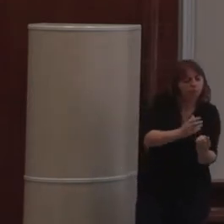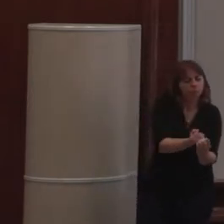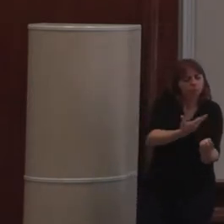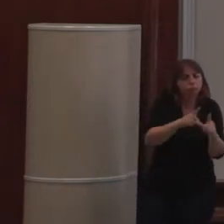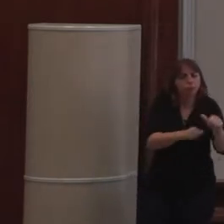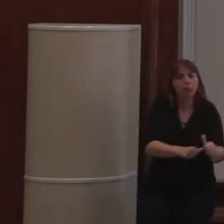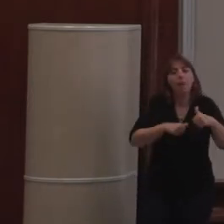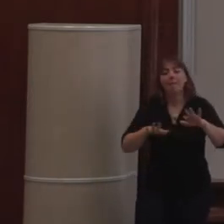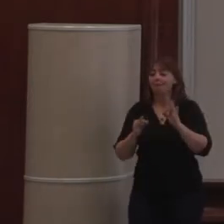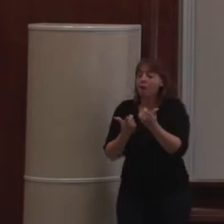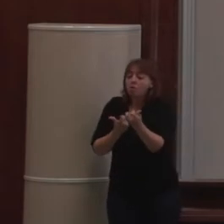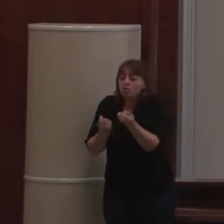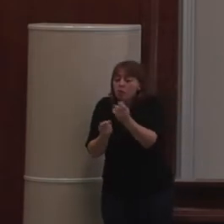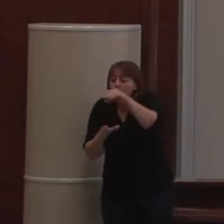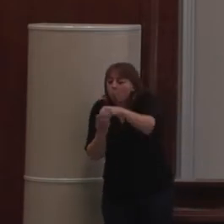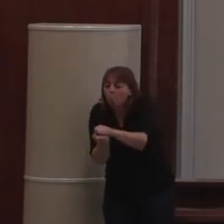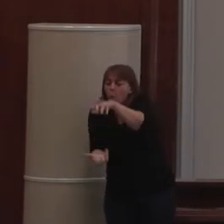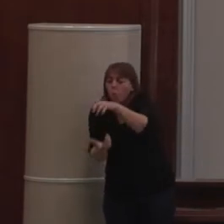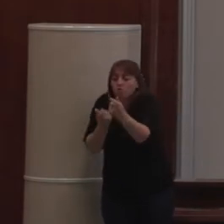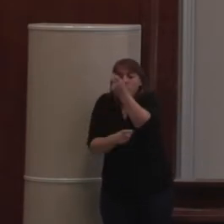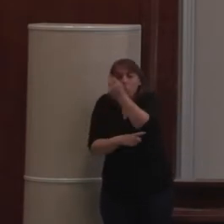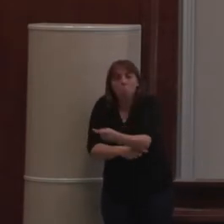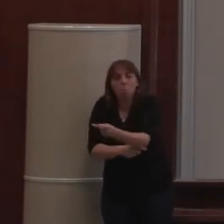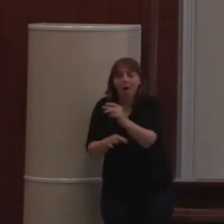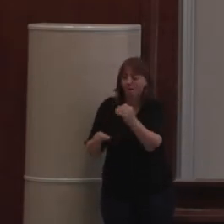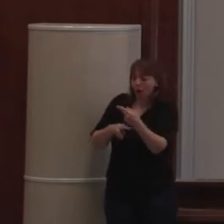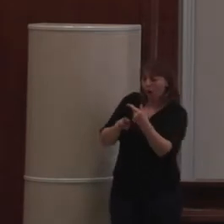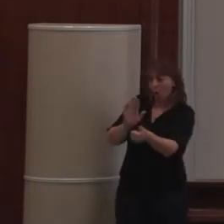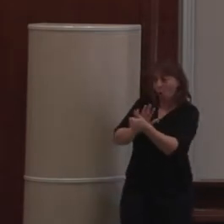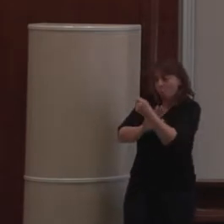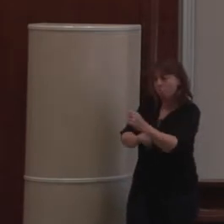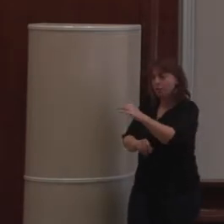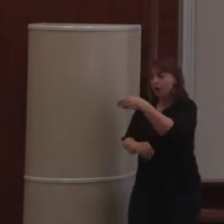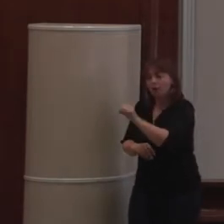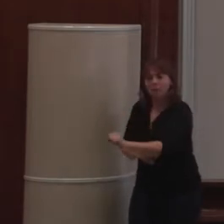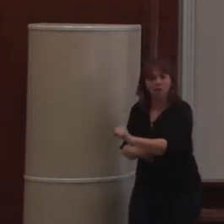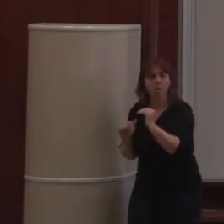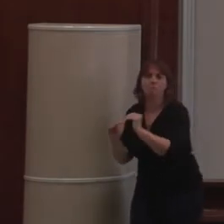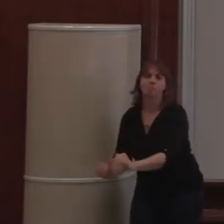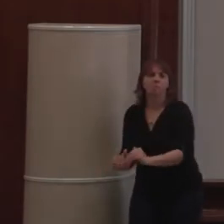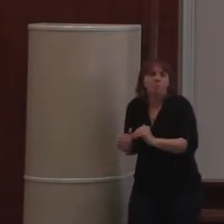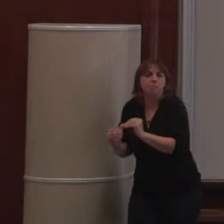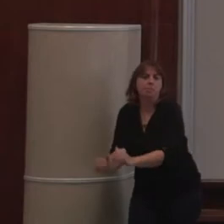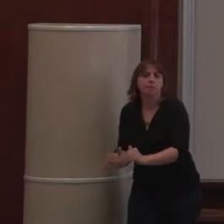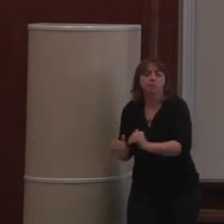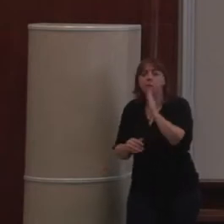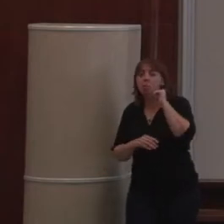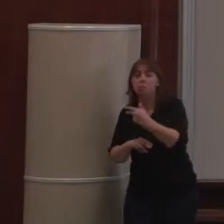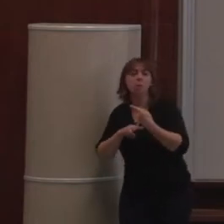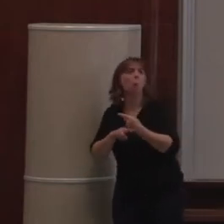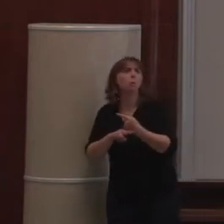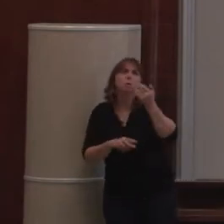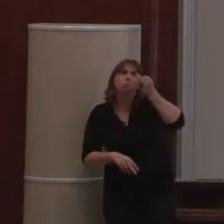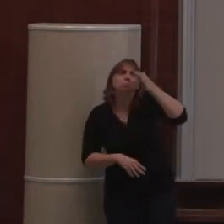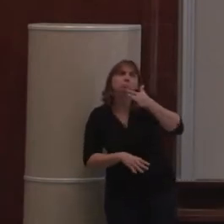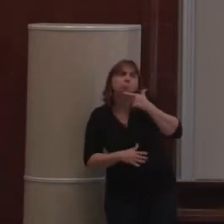la façon de gérer du contenu, ce qu'on attend d'un CMS, ça restait la même chose. Et donc, ces outils qui ont été construits et conçus au début des années 2000, finalement,